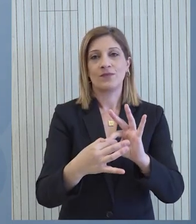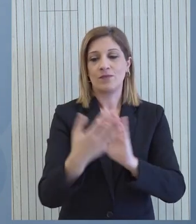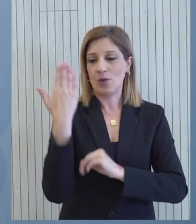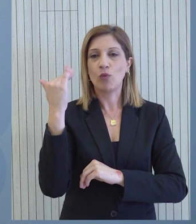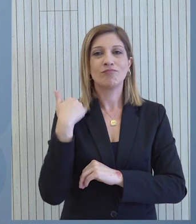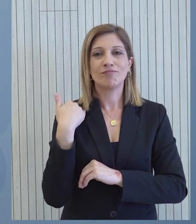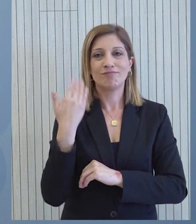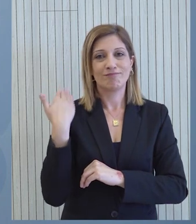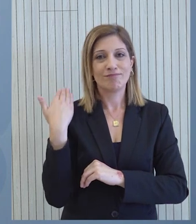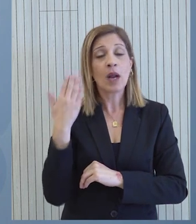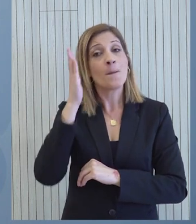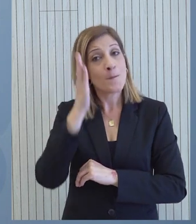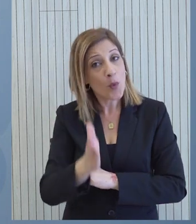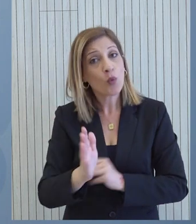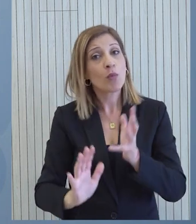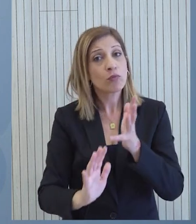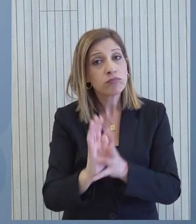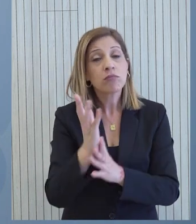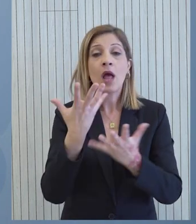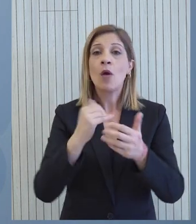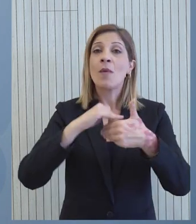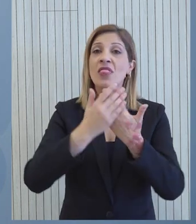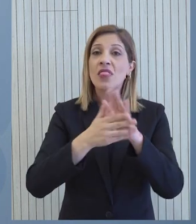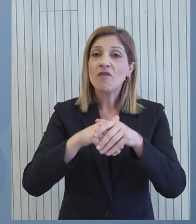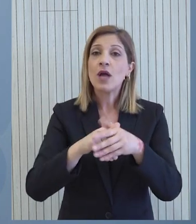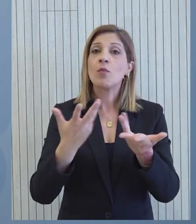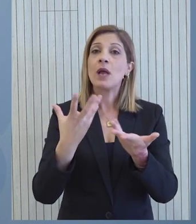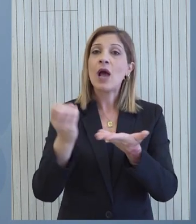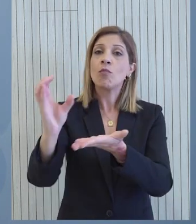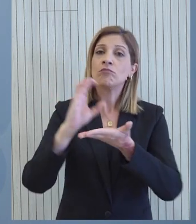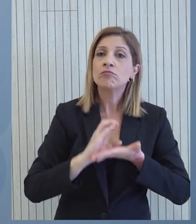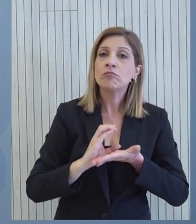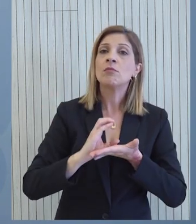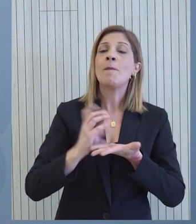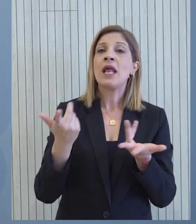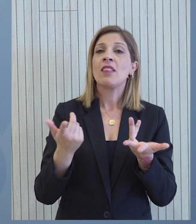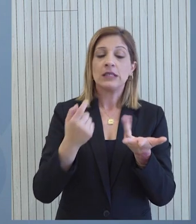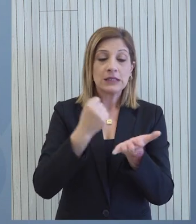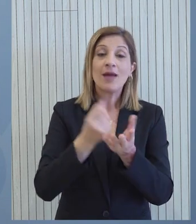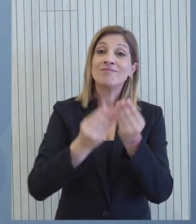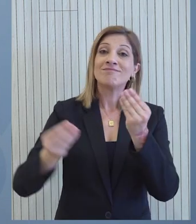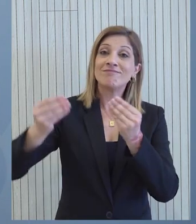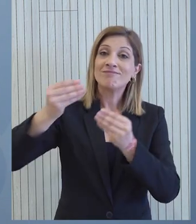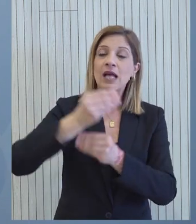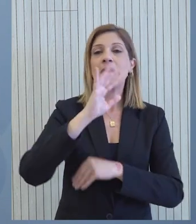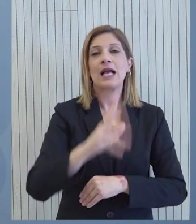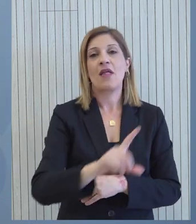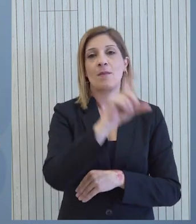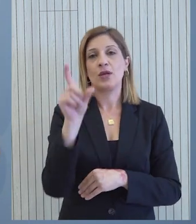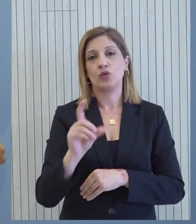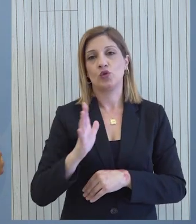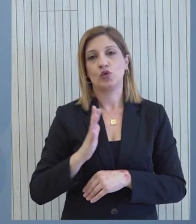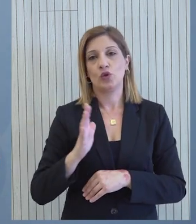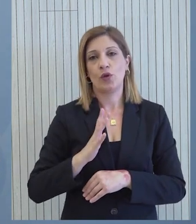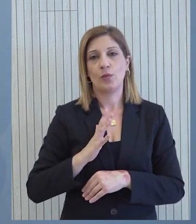ερώτηση που είχε τεθεί που θα μπορέσουμε να προσελκίσουμε και επιδευτικές επενδύσεις στη χώρα μας αλλά και να βελτιώσουμε ουσιαστικά την καθημερινότητα των πολιτών